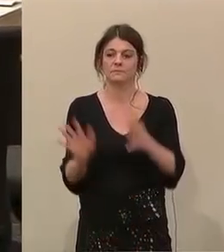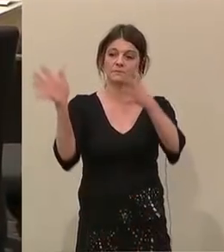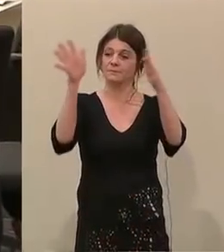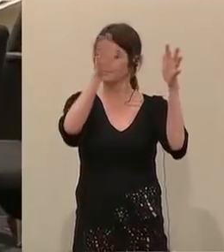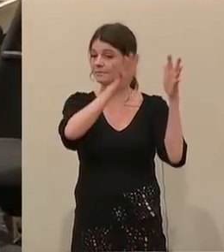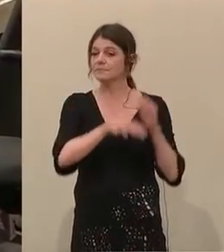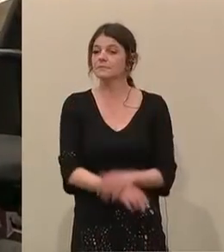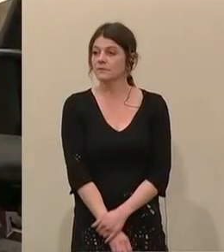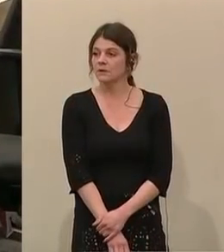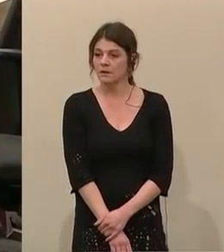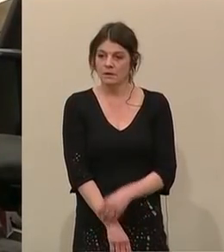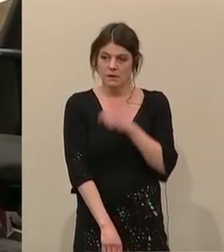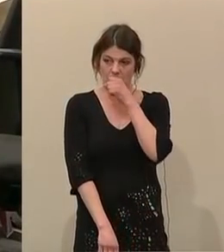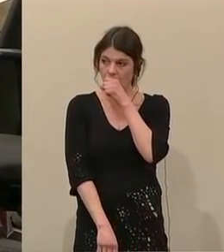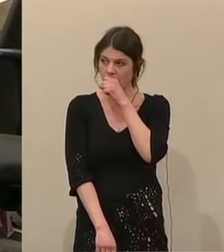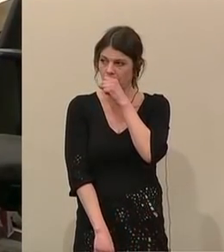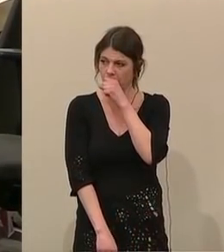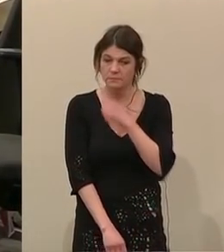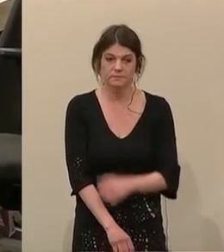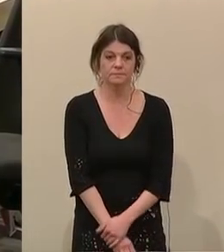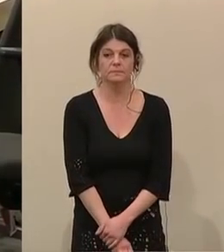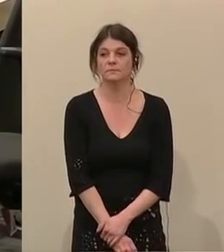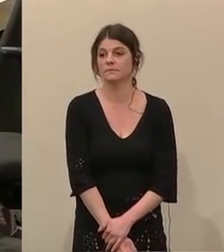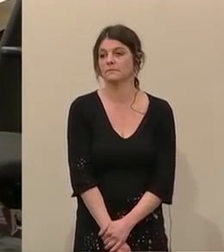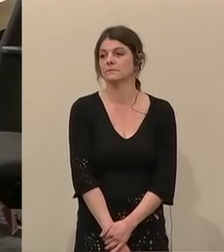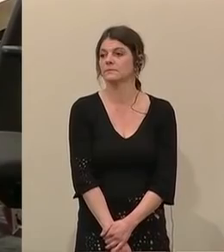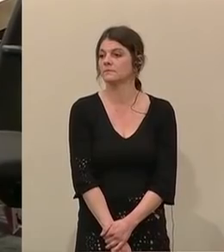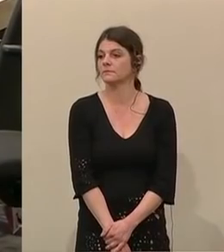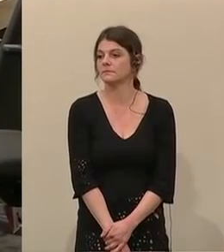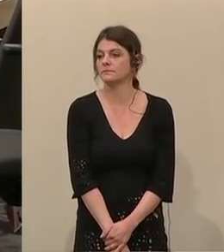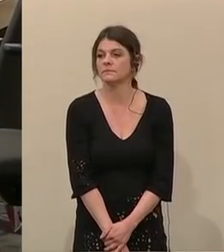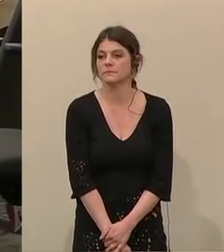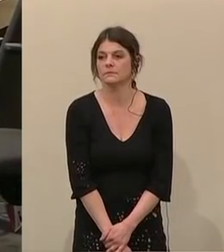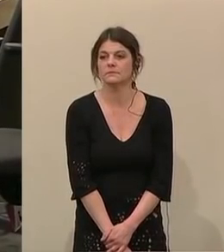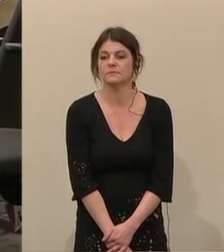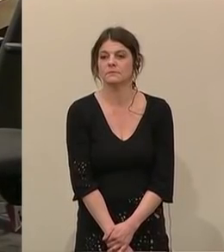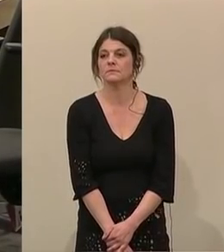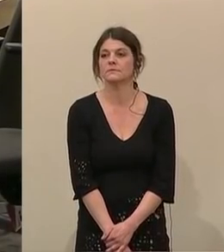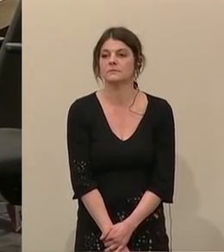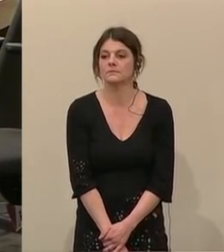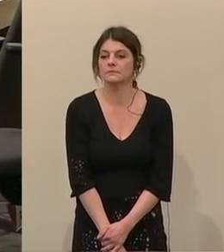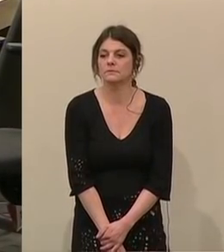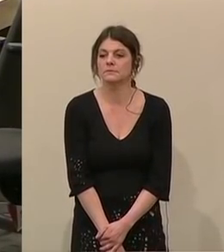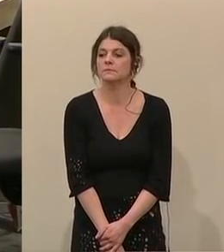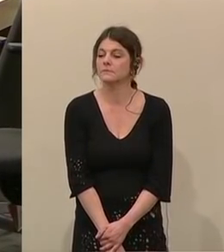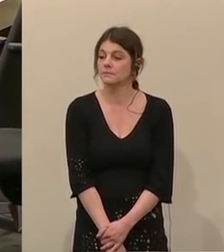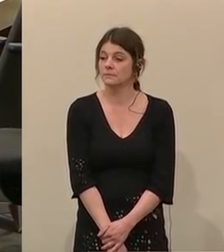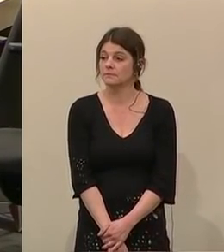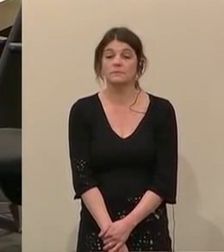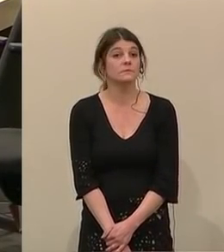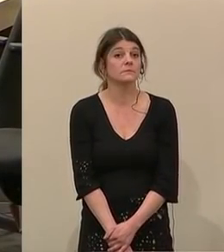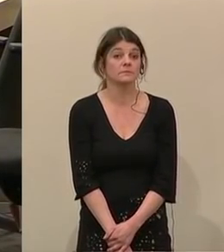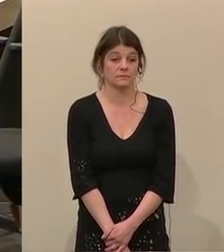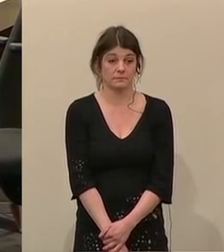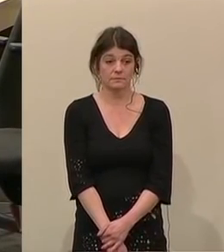Innenminister Herbert Kickl von der FPÖ pocht nach der Kritik der SPÖ auf die Rechtsstaatlichkeit. Bei negativem